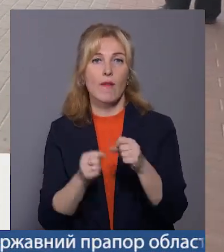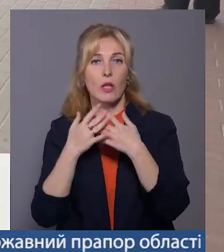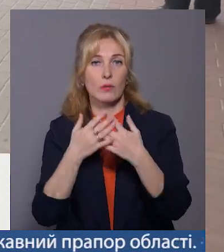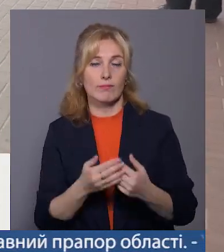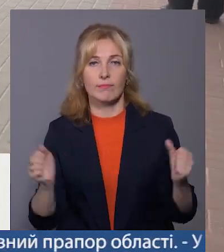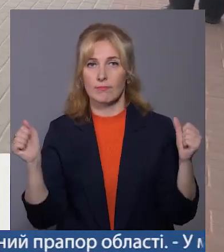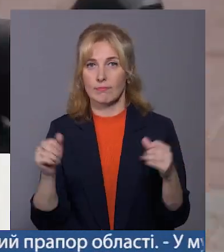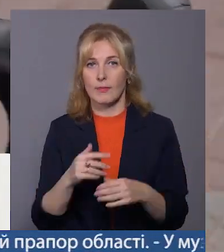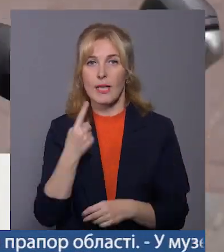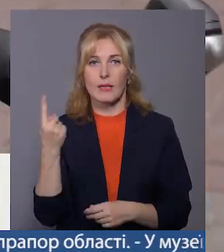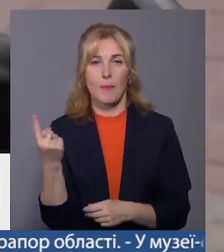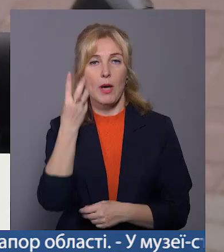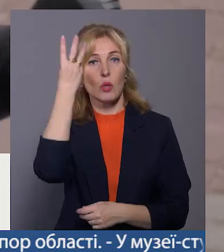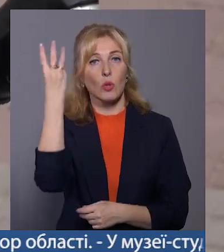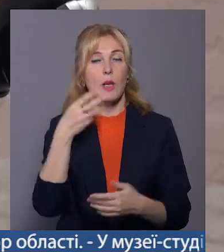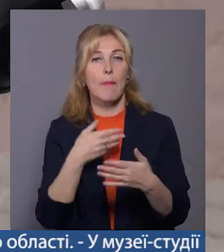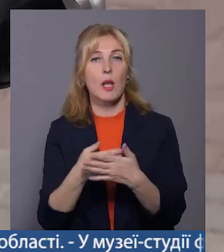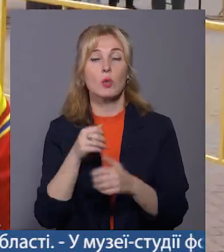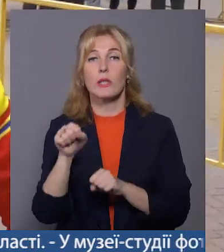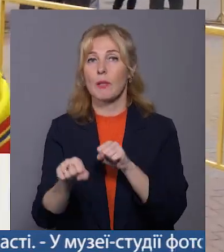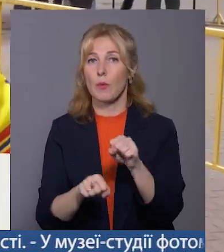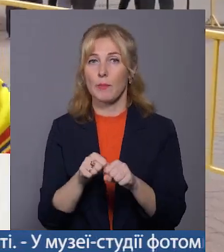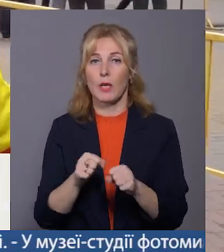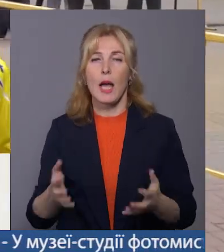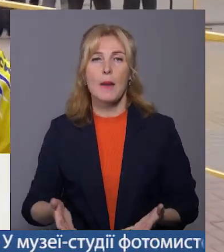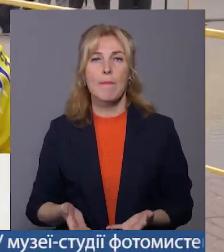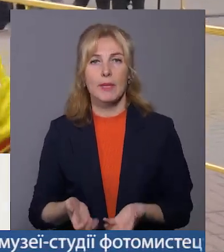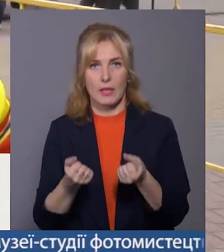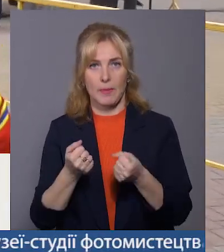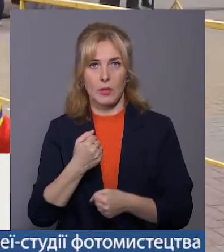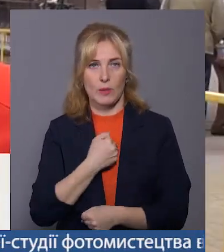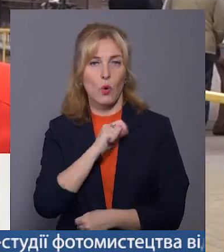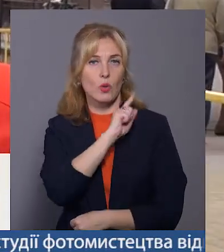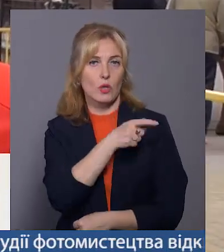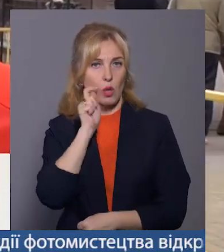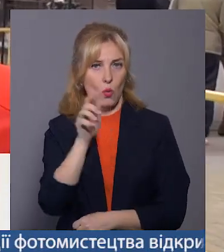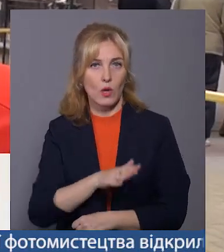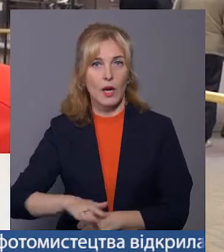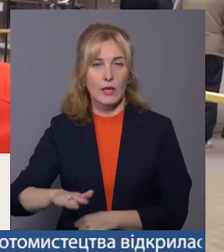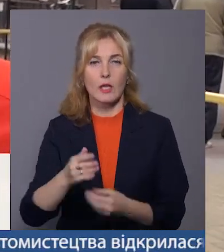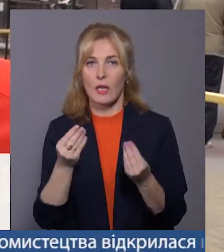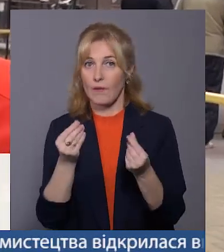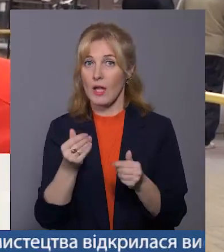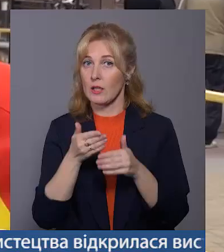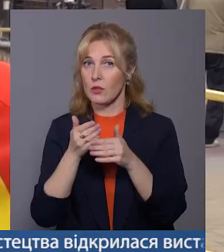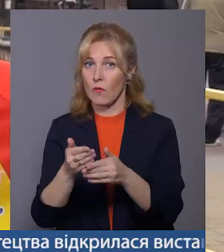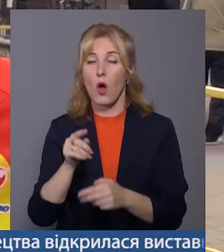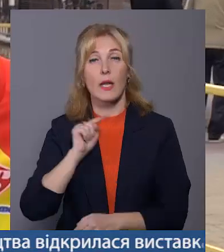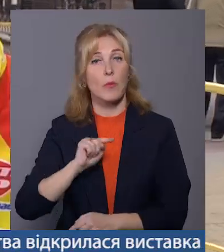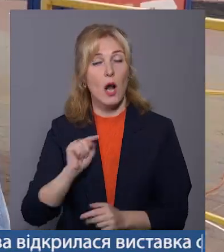середмісті на перший у Хмельницькому благодійний пробіг. Підтримати Збройні сили України. І фінансово, і морально